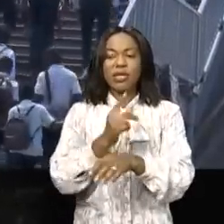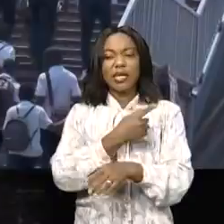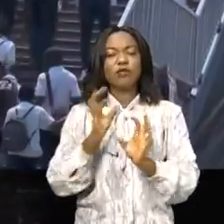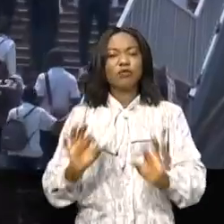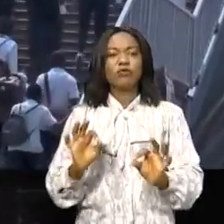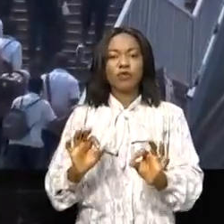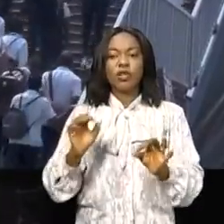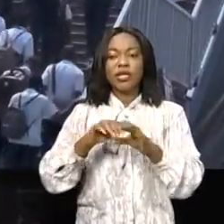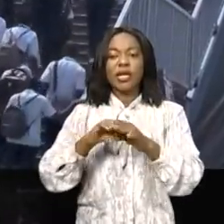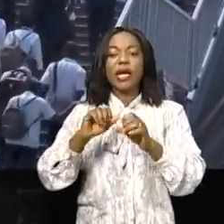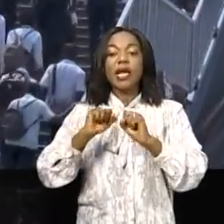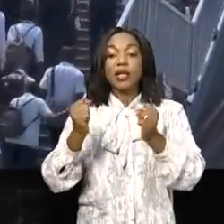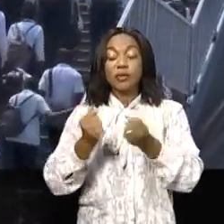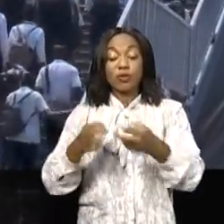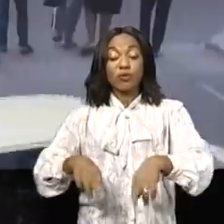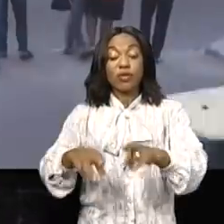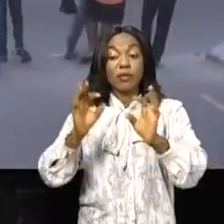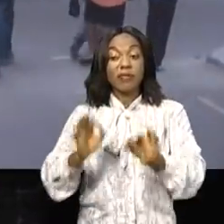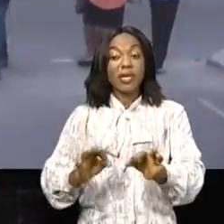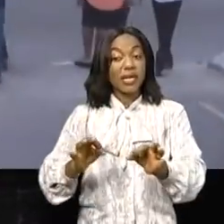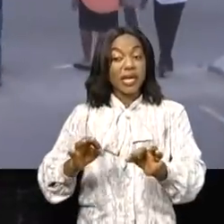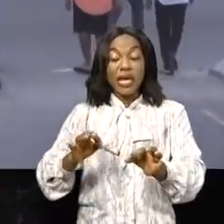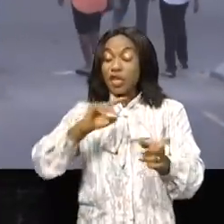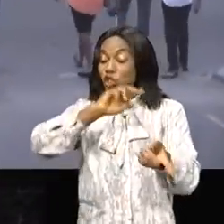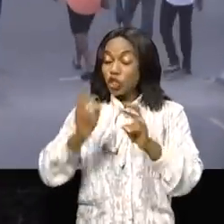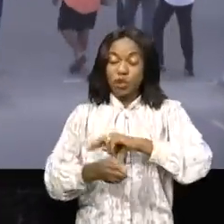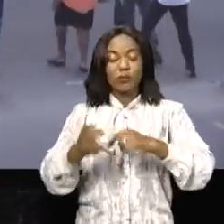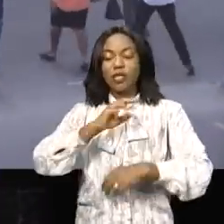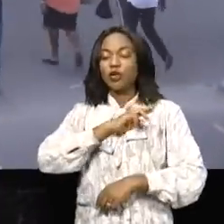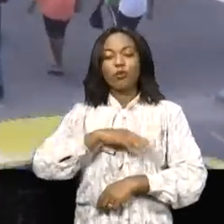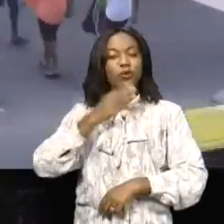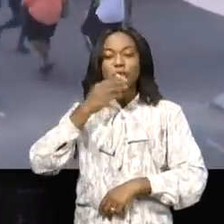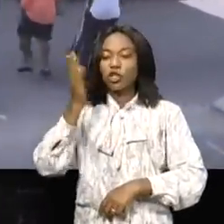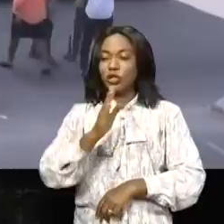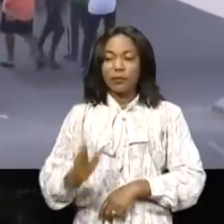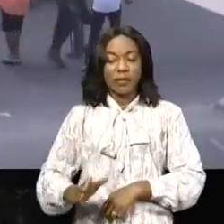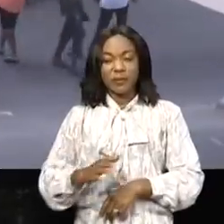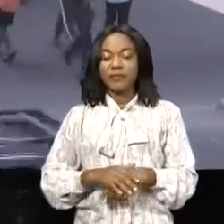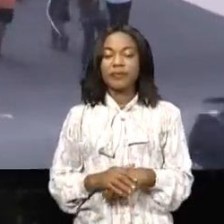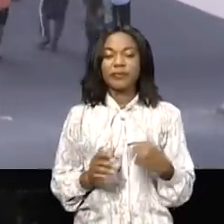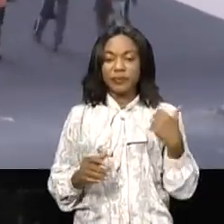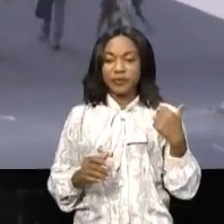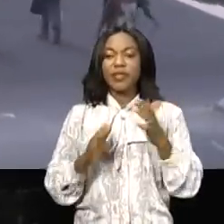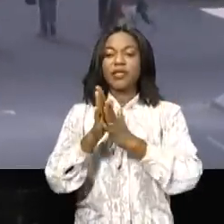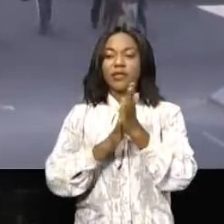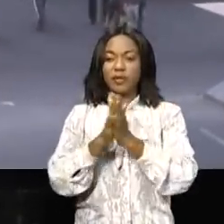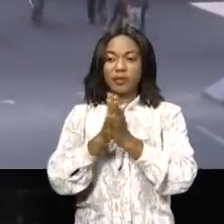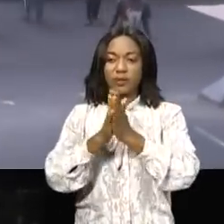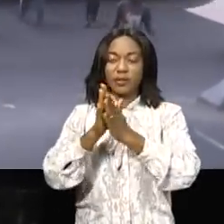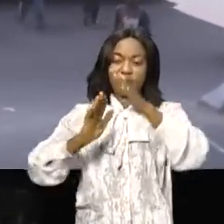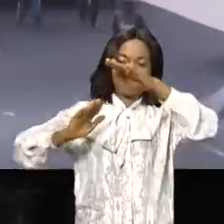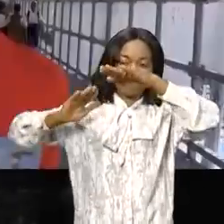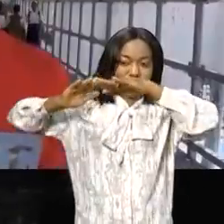nouveauté dans la circulation routière n'ont pas abouti à un changement de comportement immédiat. Il serait souhaitable de passer au-dessus de ces